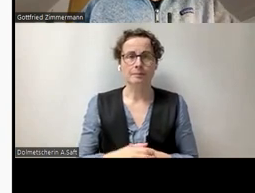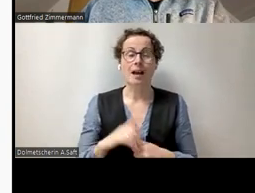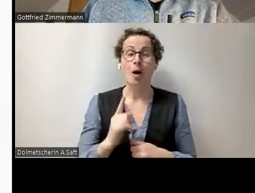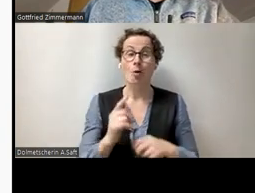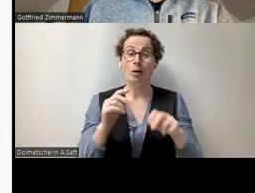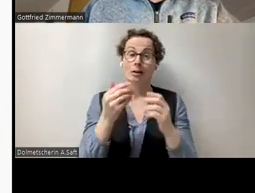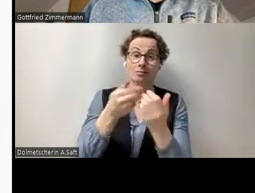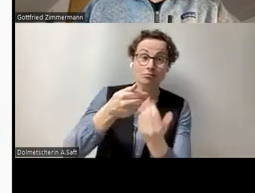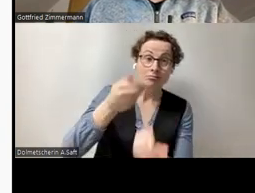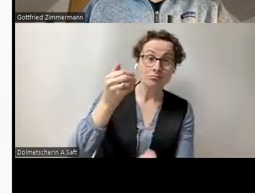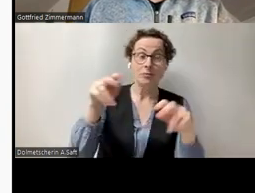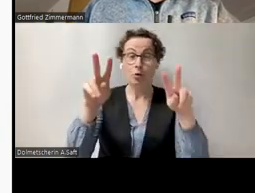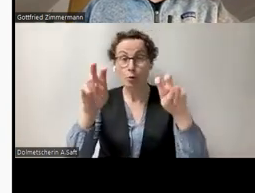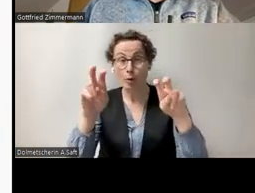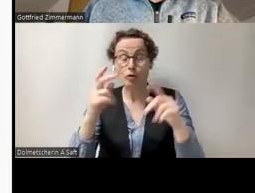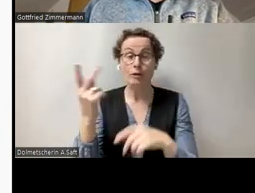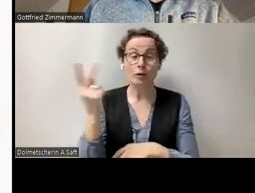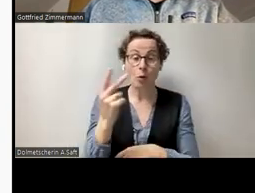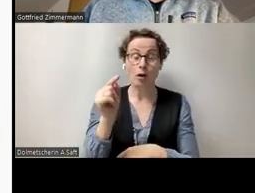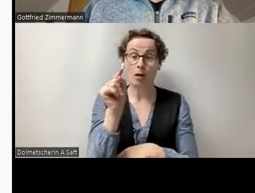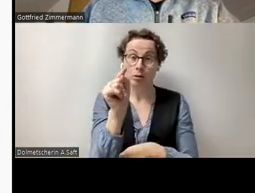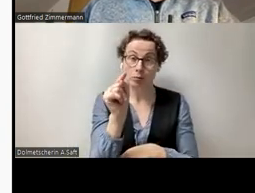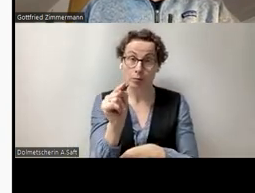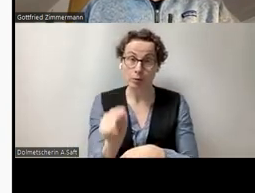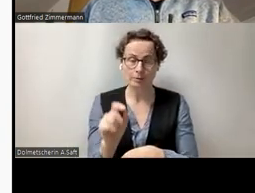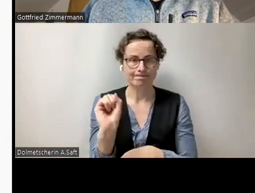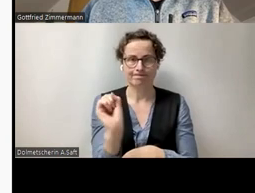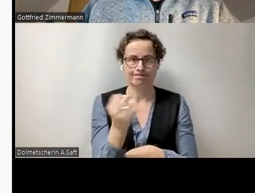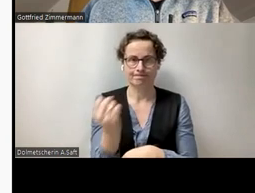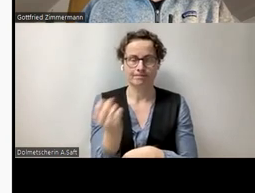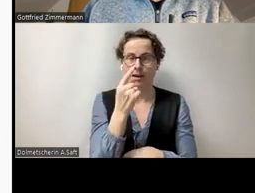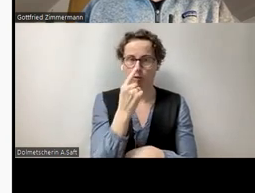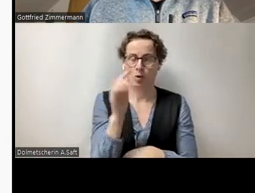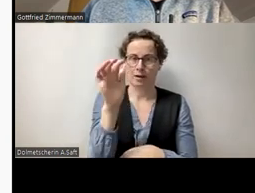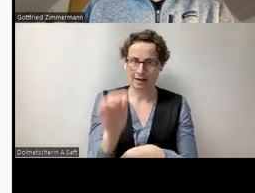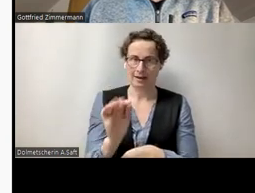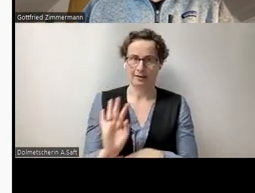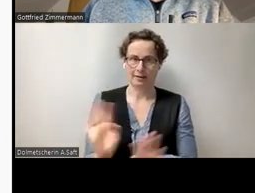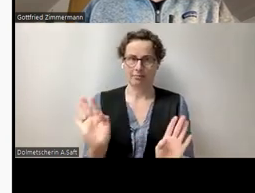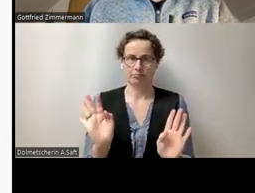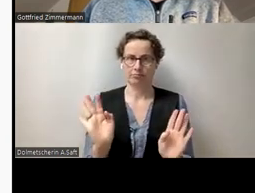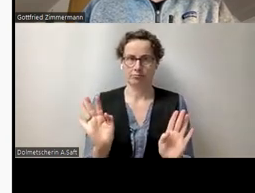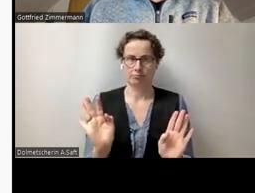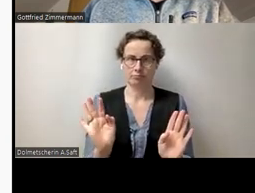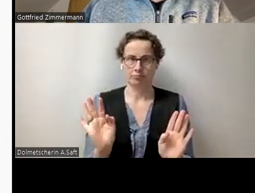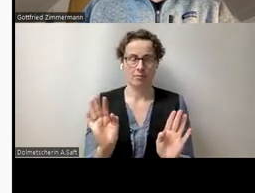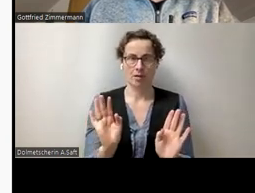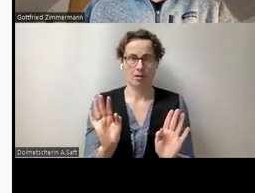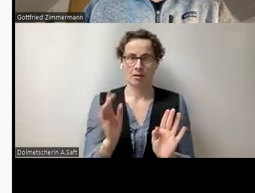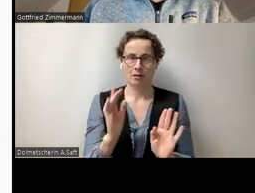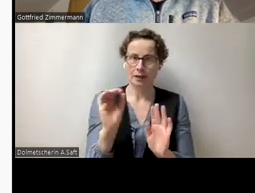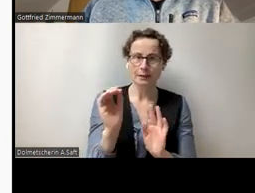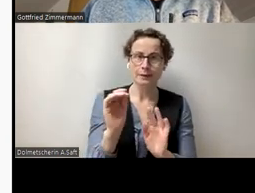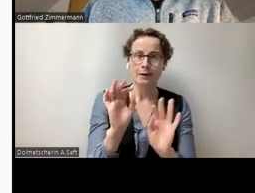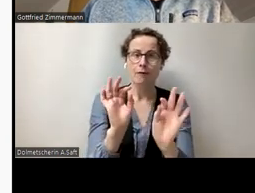oder Aufzählungslisten in dieses Feld eintragen. Und das ist nicht möglich, es ist einfach ein blanker Text, der